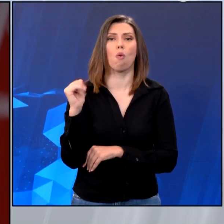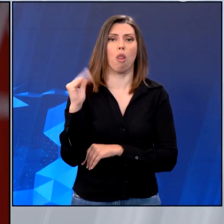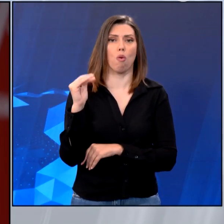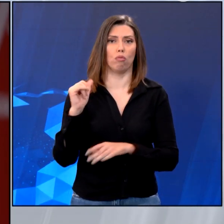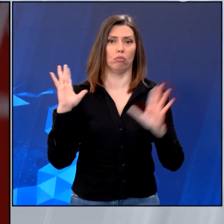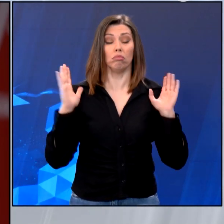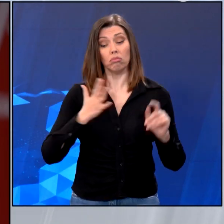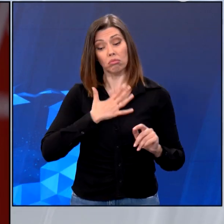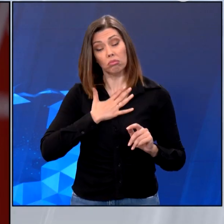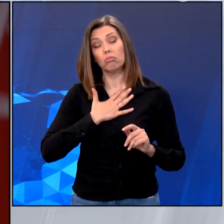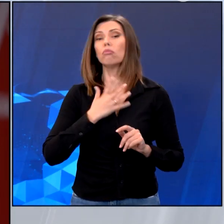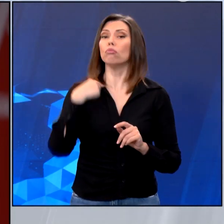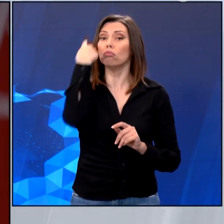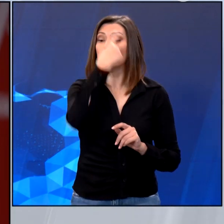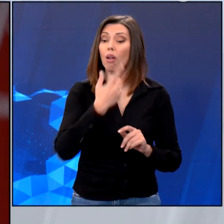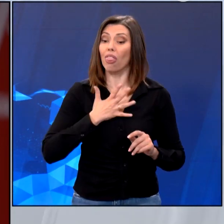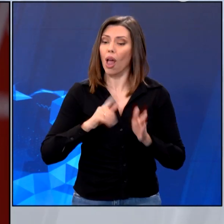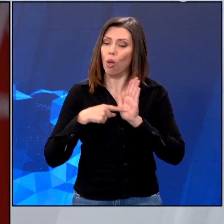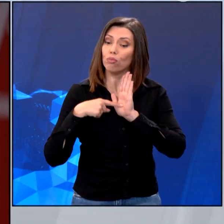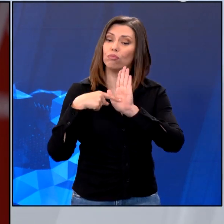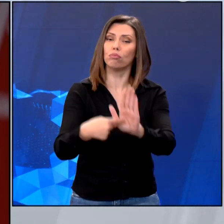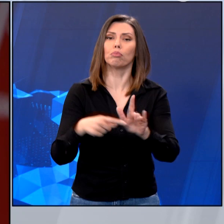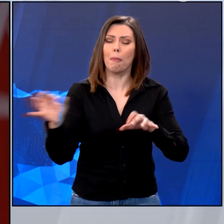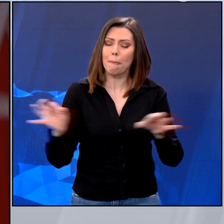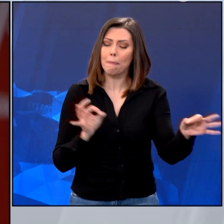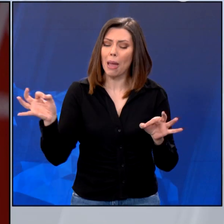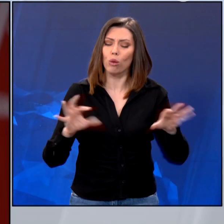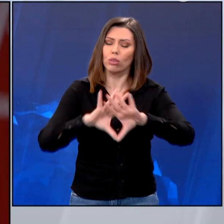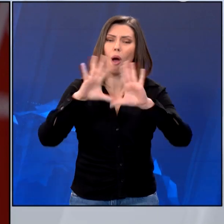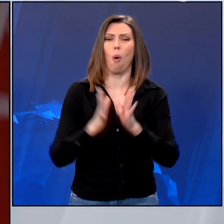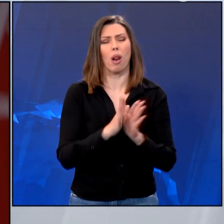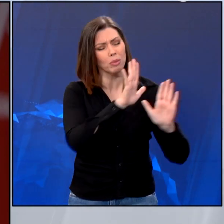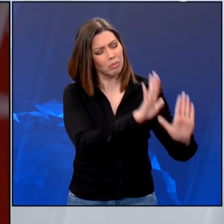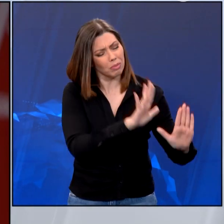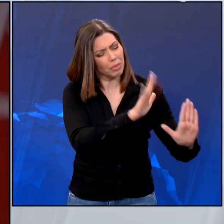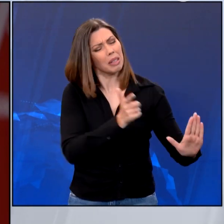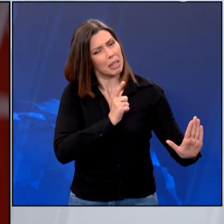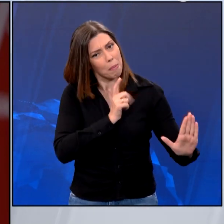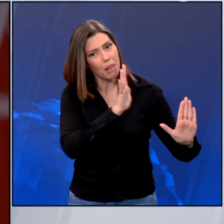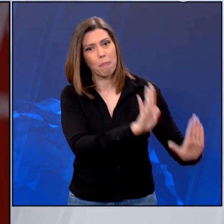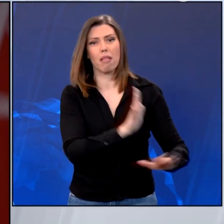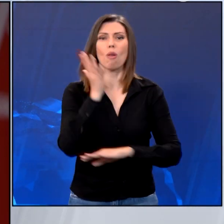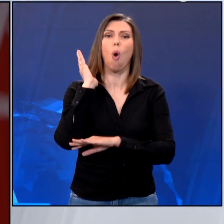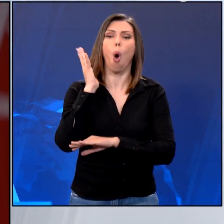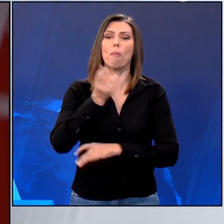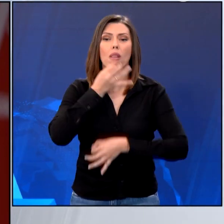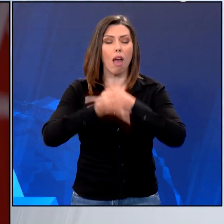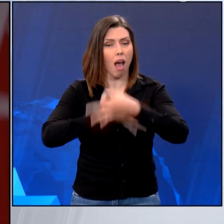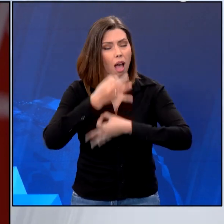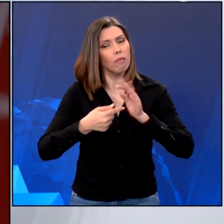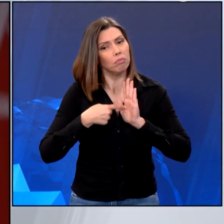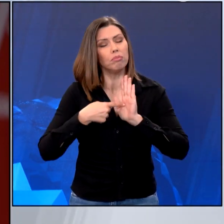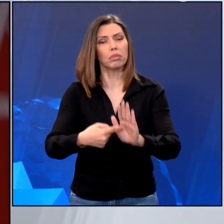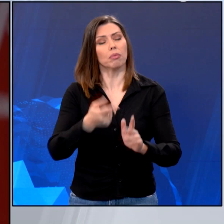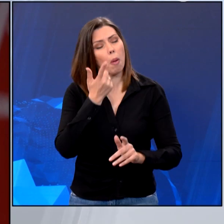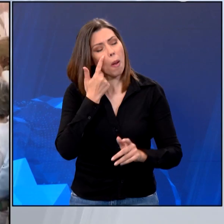στους πολίτες τα πλήρη περουσιακά μου στοιχεία πριν από τις ευρεκλογές. Ας περιμένει λίγες ώρες ως την ομιλία της Θεσσαλονίκης. Η βραδιά θα έχει